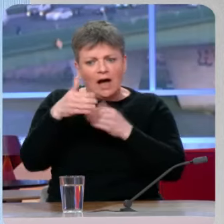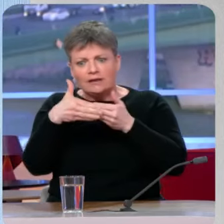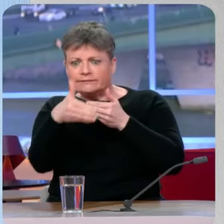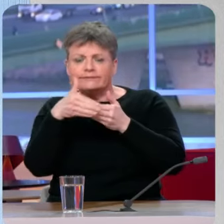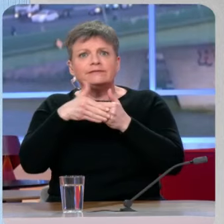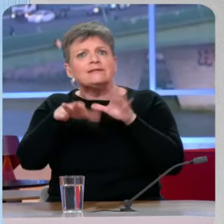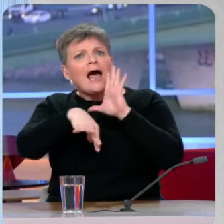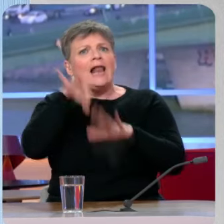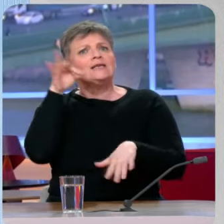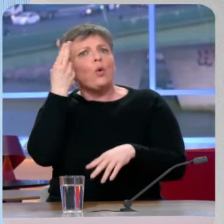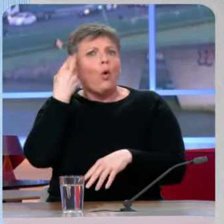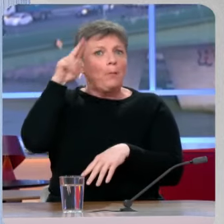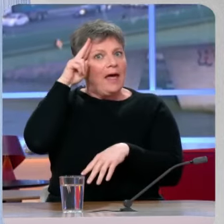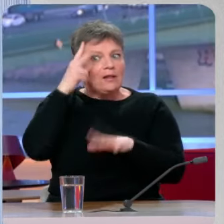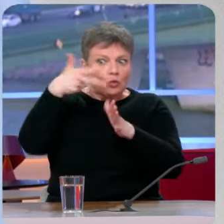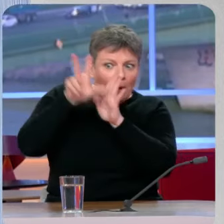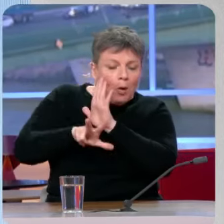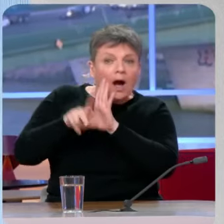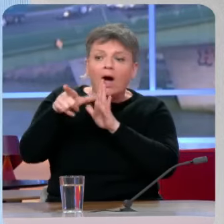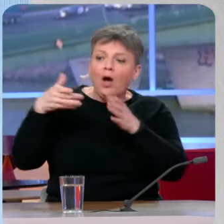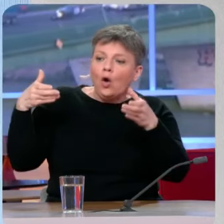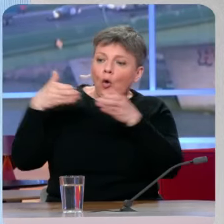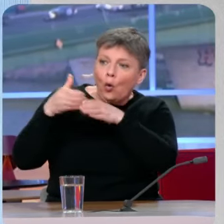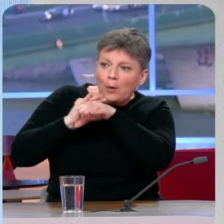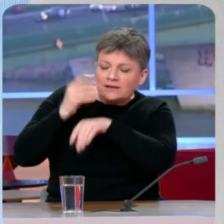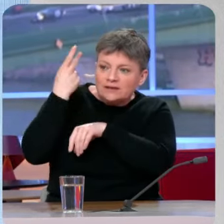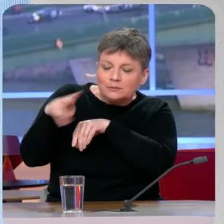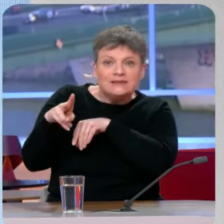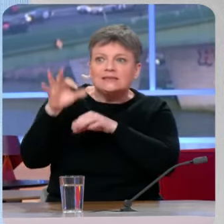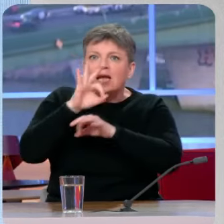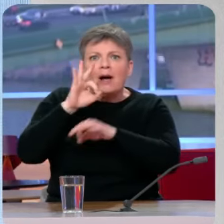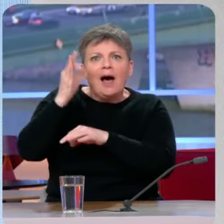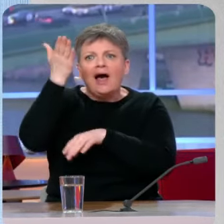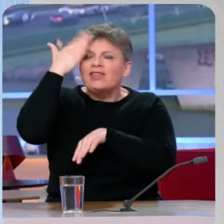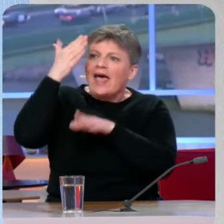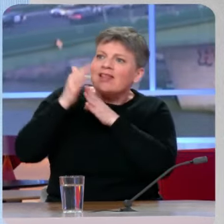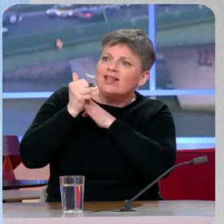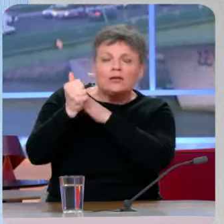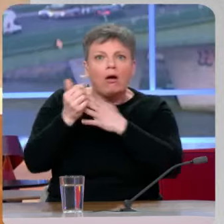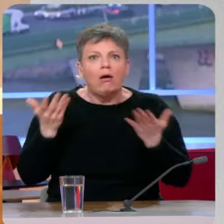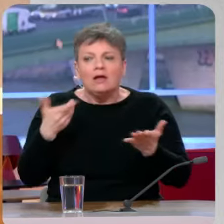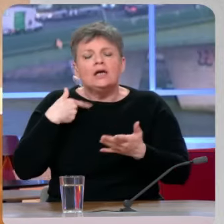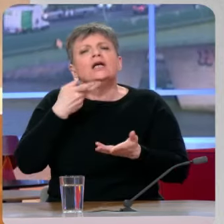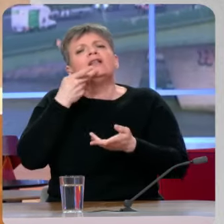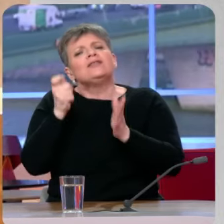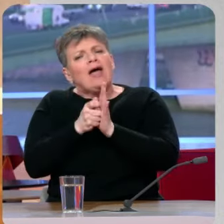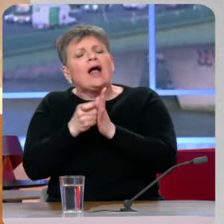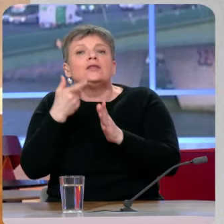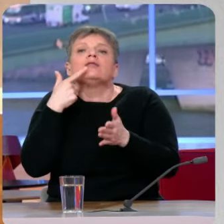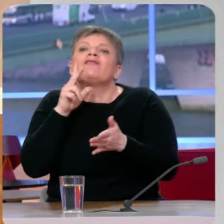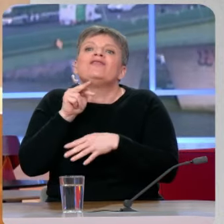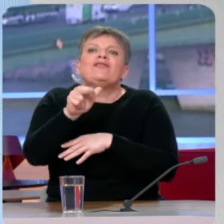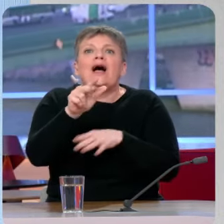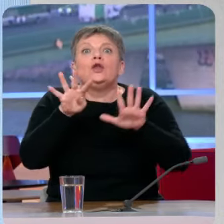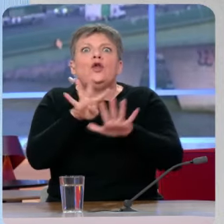votre parti n'a toujours pas de tête de liste, ça va venir, ça commence à urger quand même. – Vous le savez, la date a été annoncée au plus tard le 9 mars, trois mois jour pour